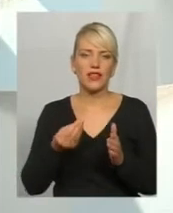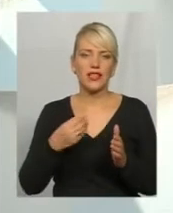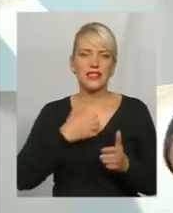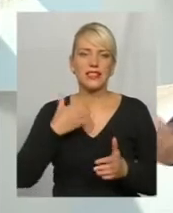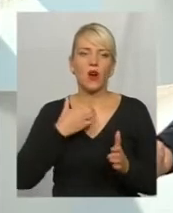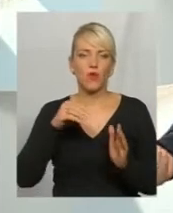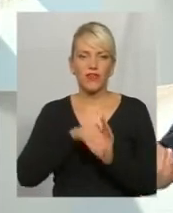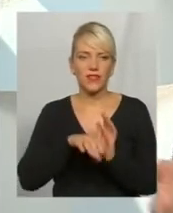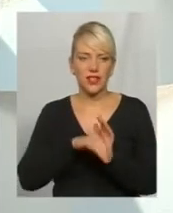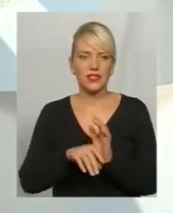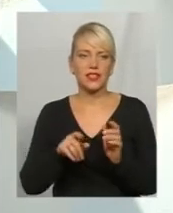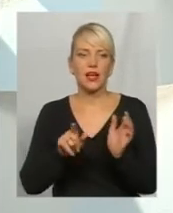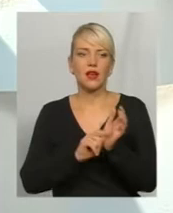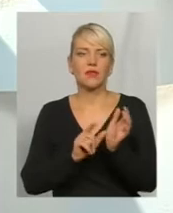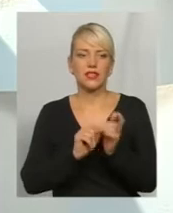називають.